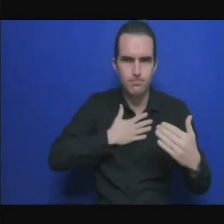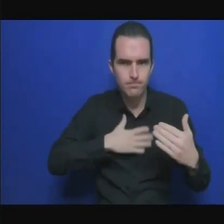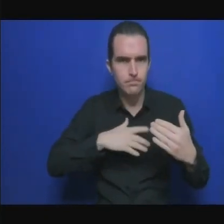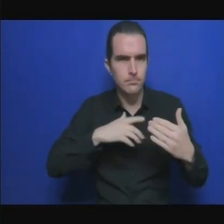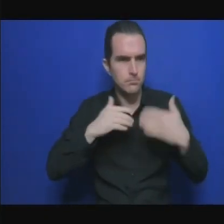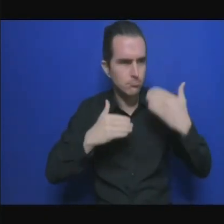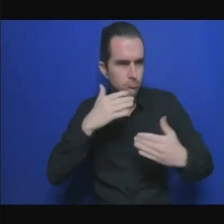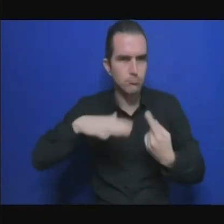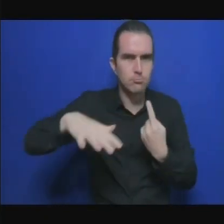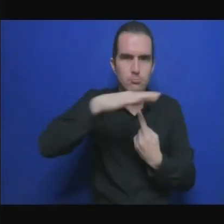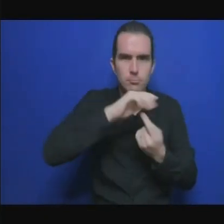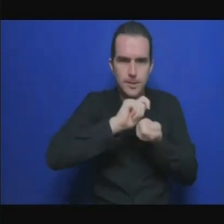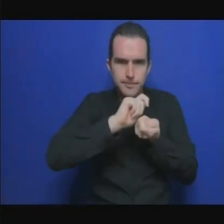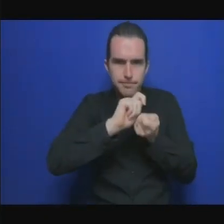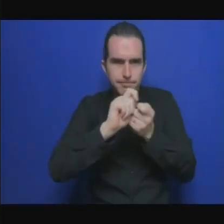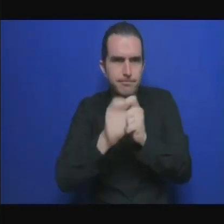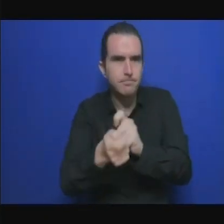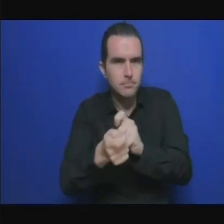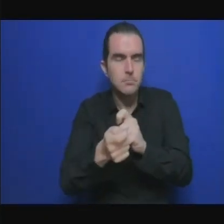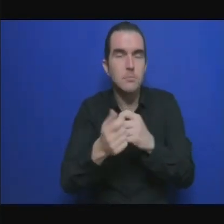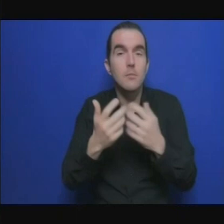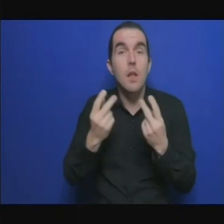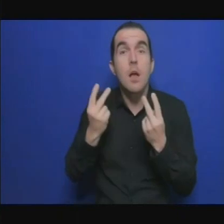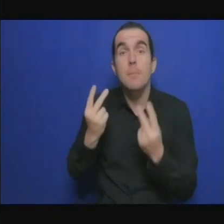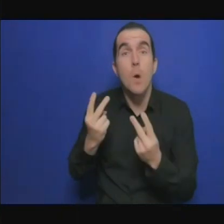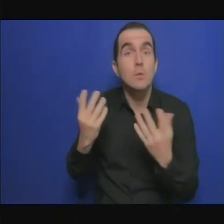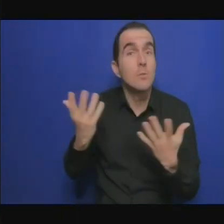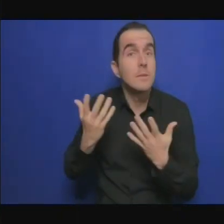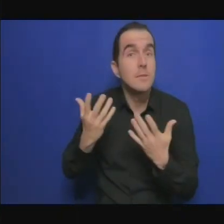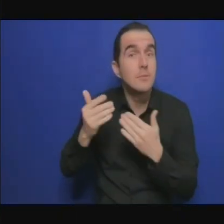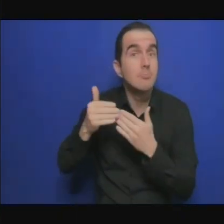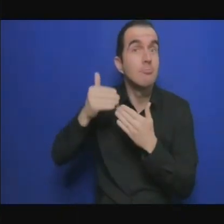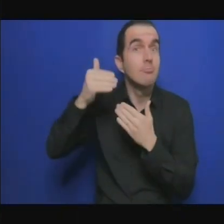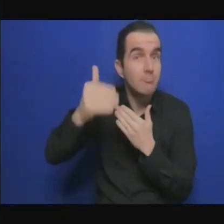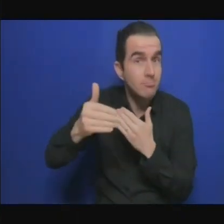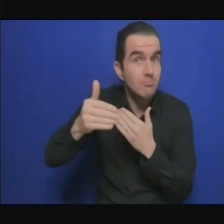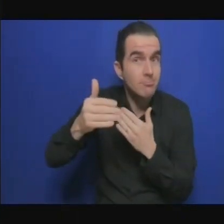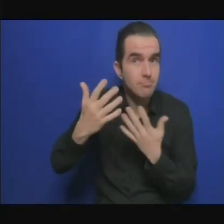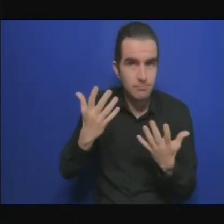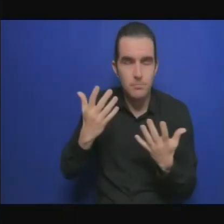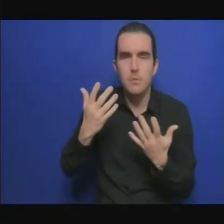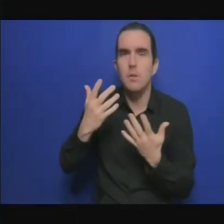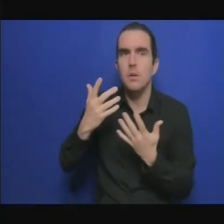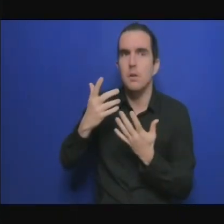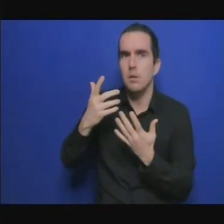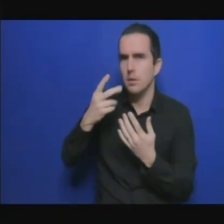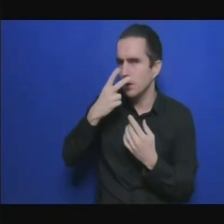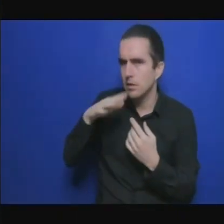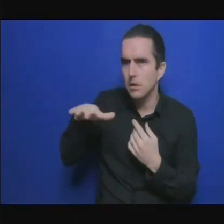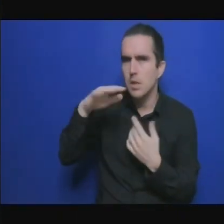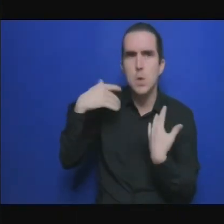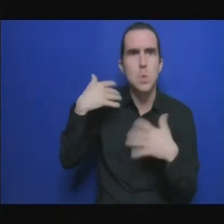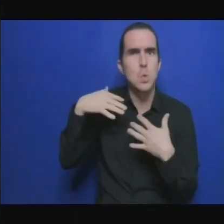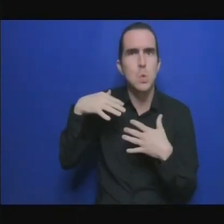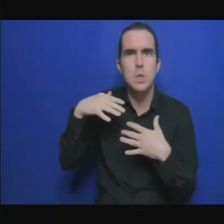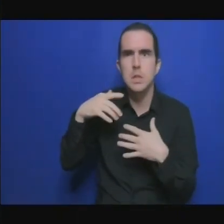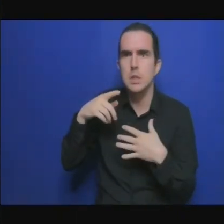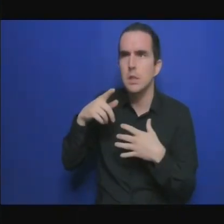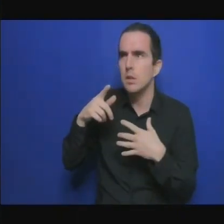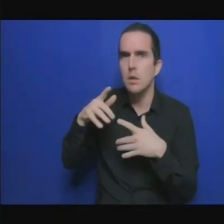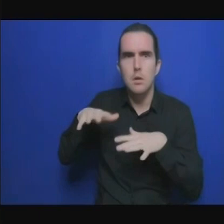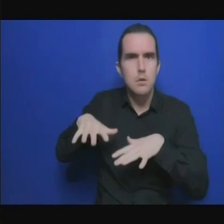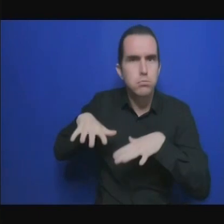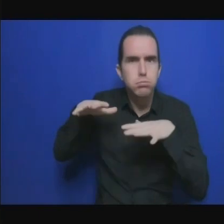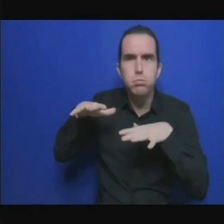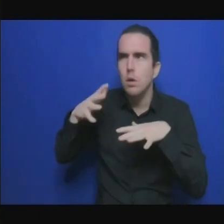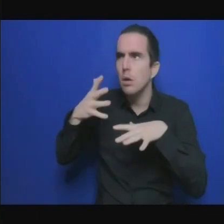développement des États africains et la sécurité des personnes, on sait aujourd'hui qu'elle est directement liée justement à ce réchauffement climatique. Donc, quelque part, nous devons faire